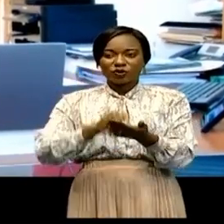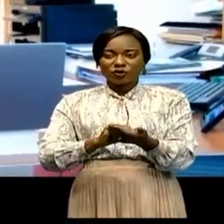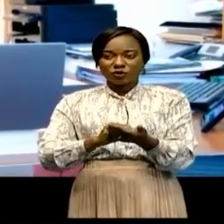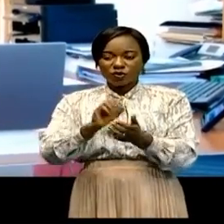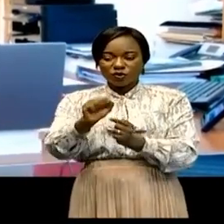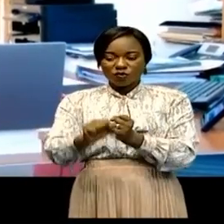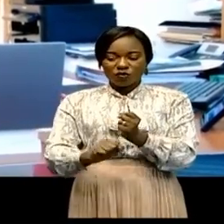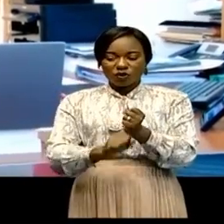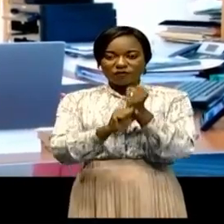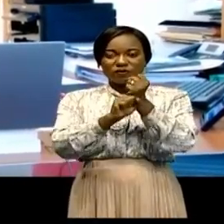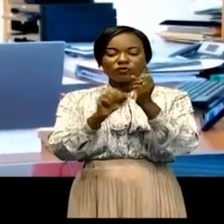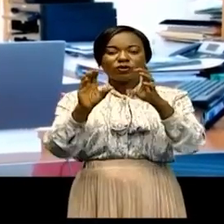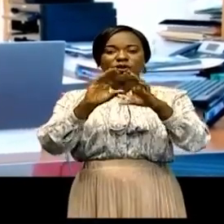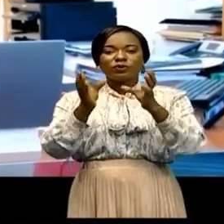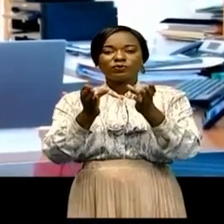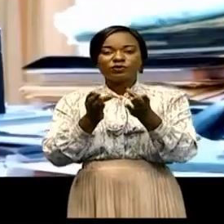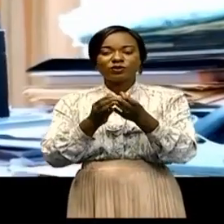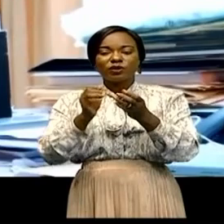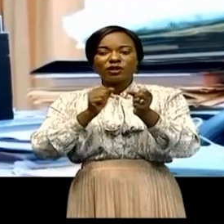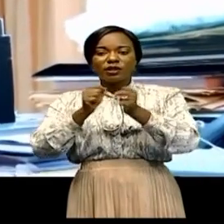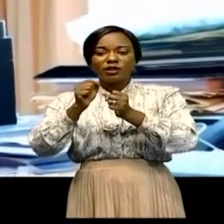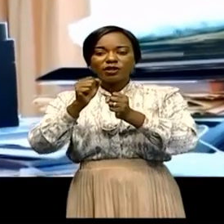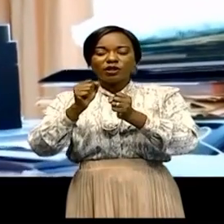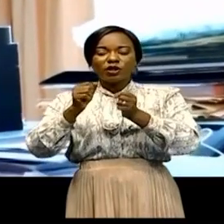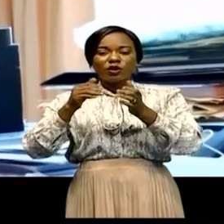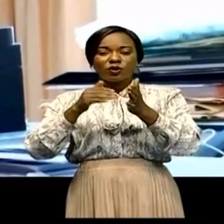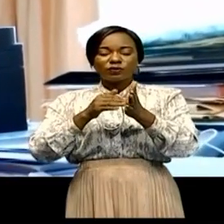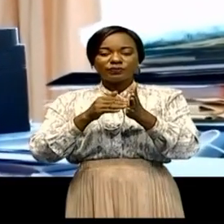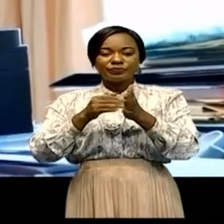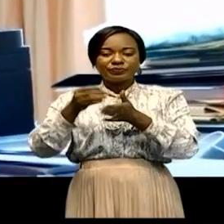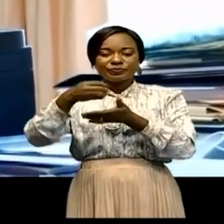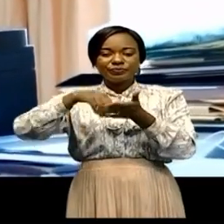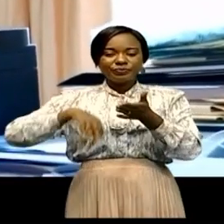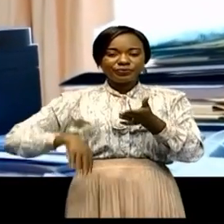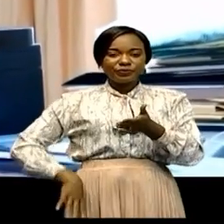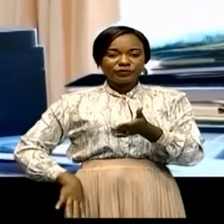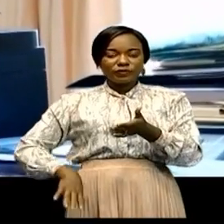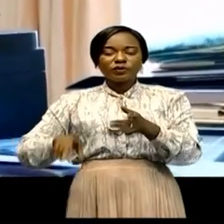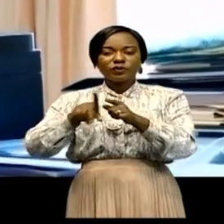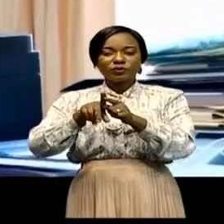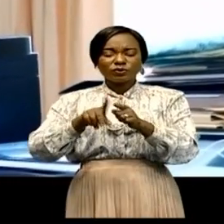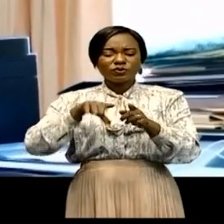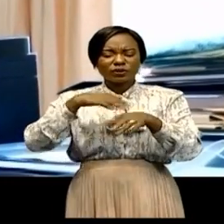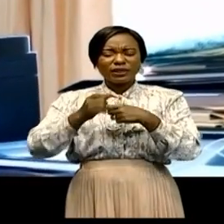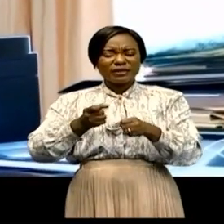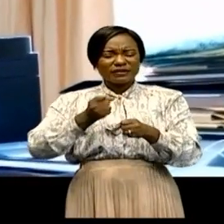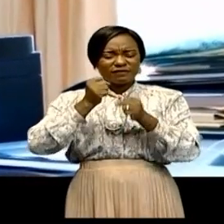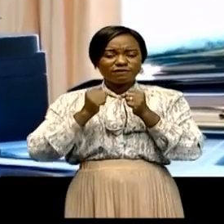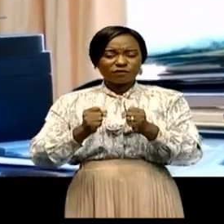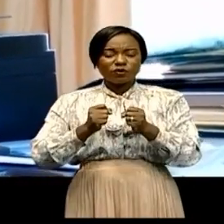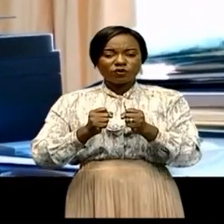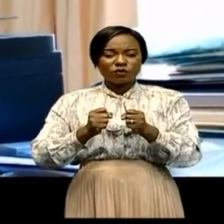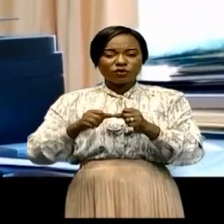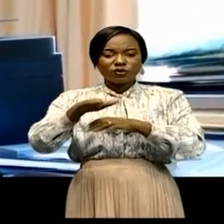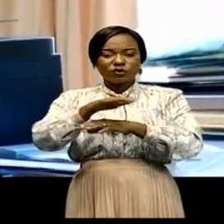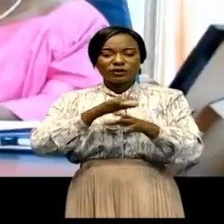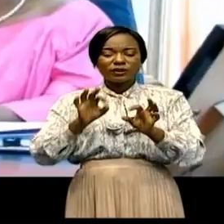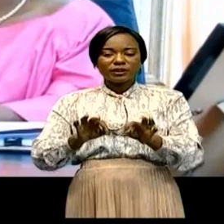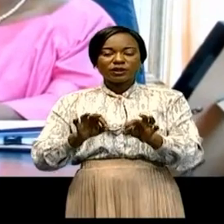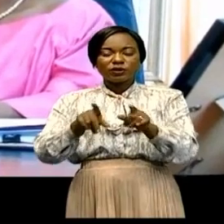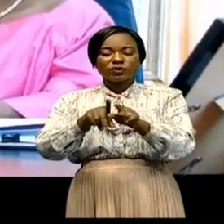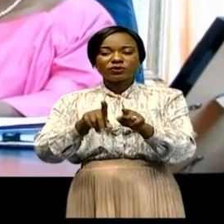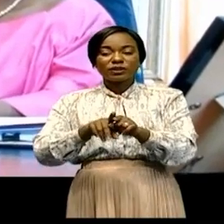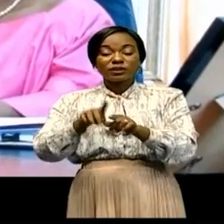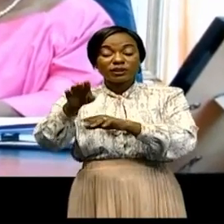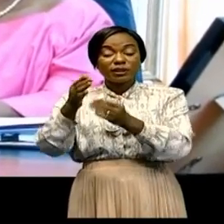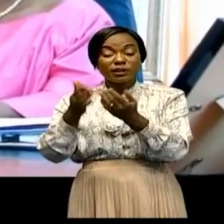renforcement de la Commission nationale de lutte contre la fraude minière afin de la rendre plus efficace sur terrain. Elle a sollicité et a